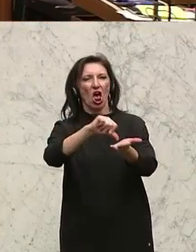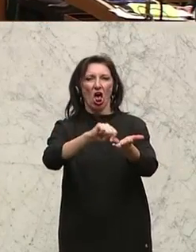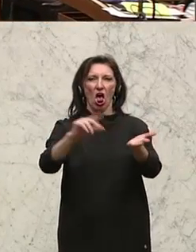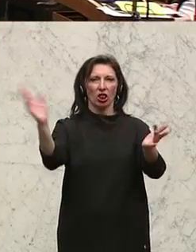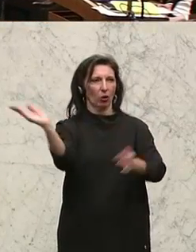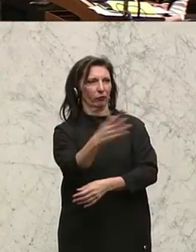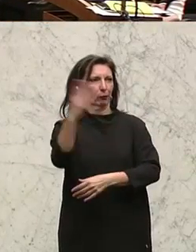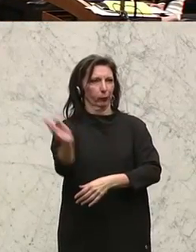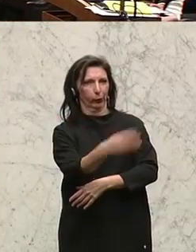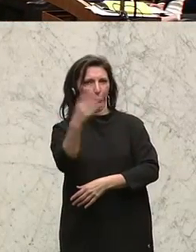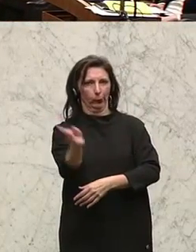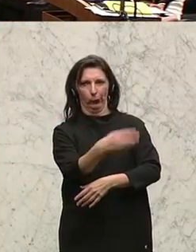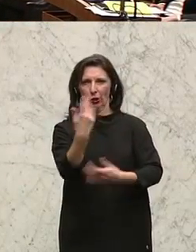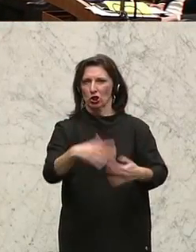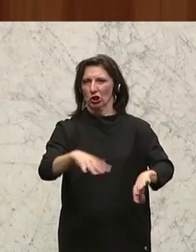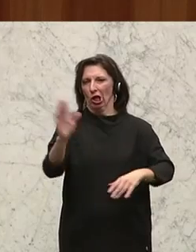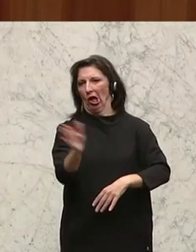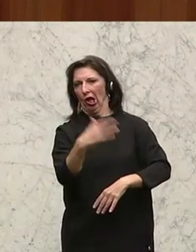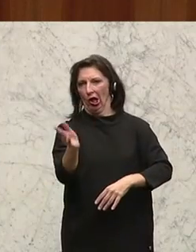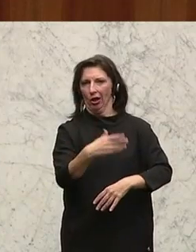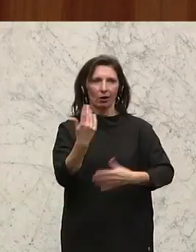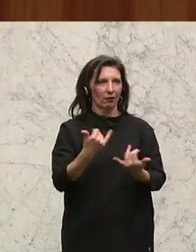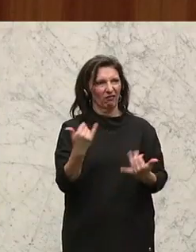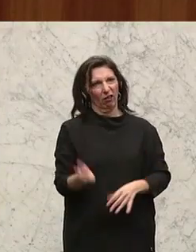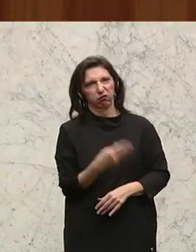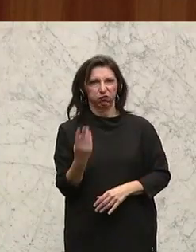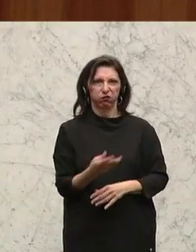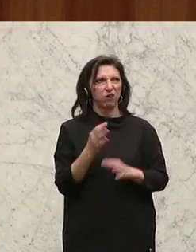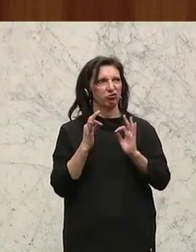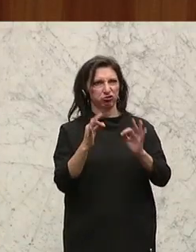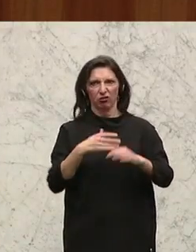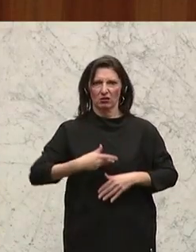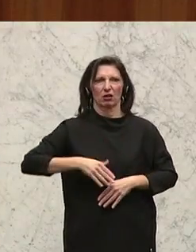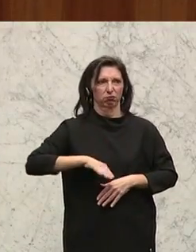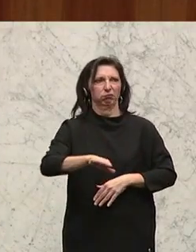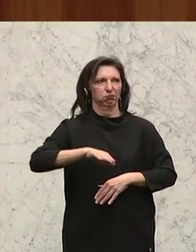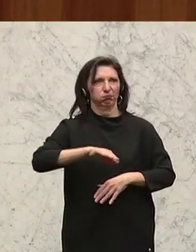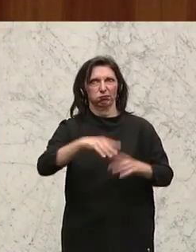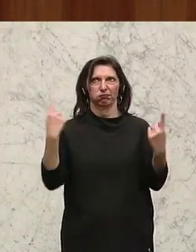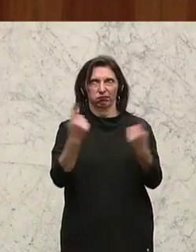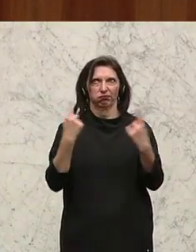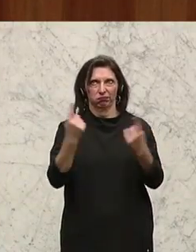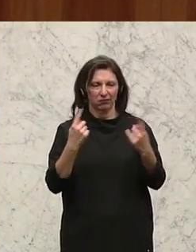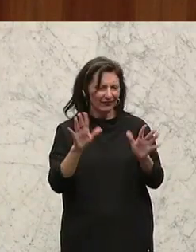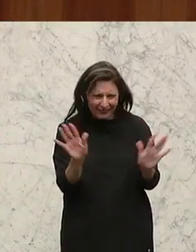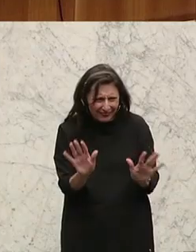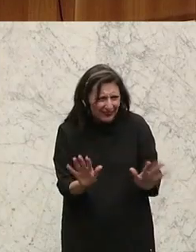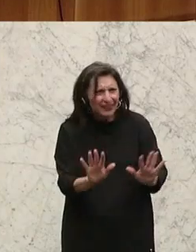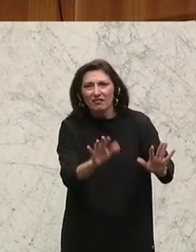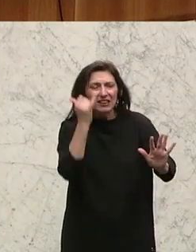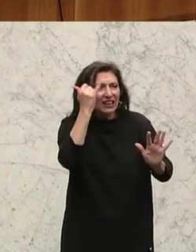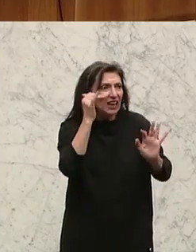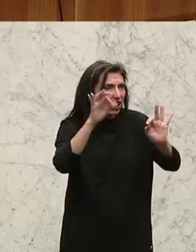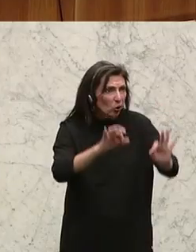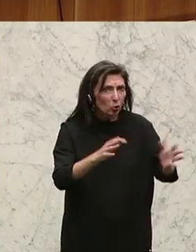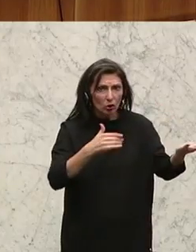Waschstraßen reinschickt und sagt, schau, jetzt machen wir irgendein Programm. Das ist sicher nicht gemeint. Wenn es hier gelingt, gute Ideen zu haben, dann frage ich mich, wenn